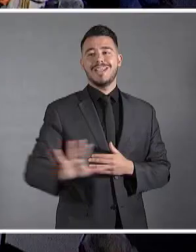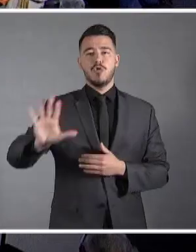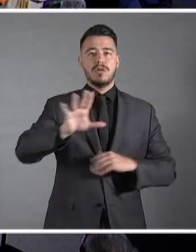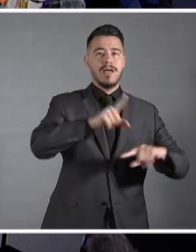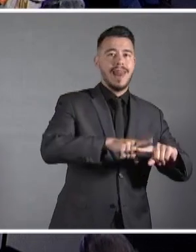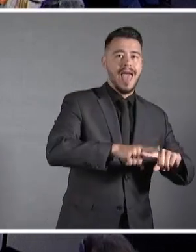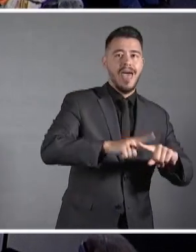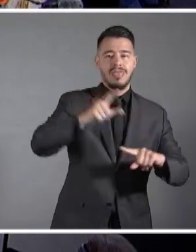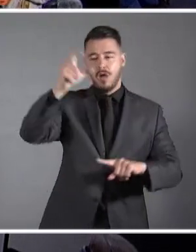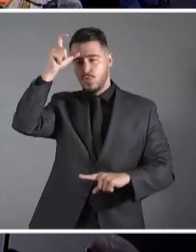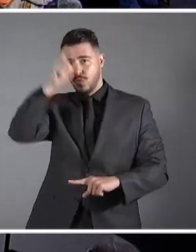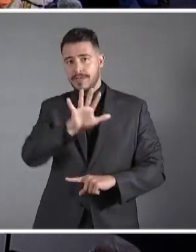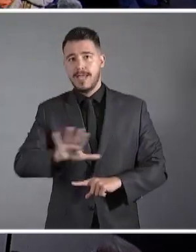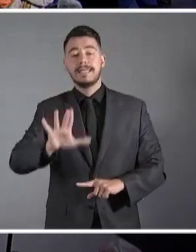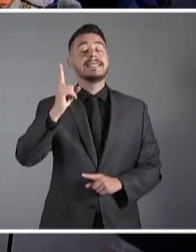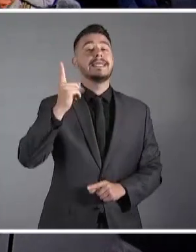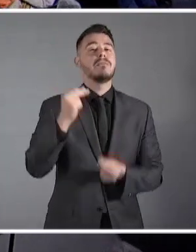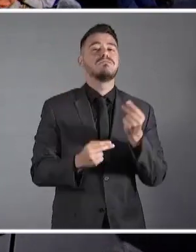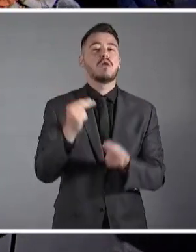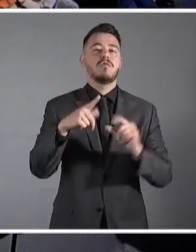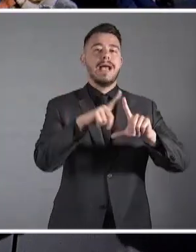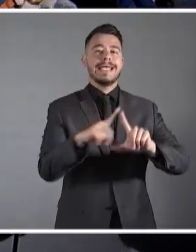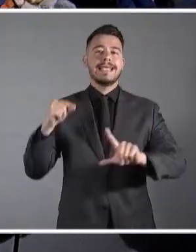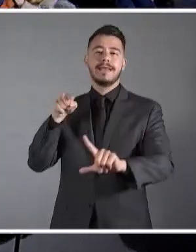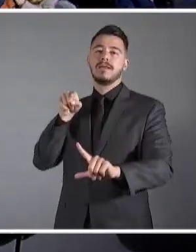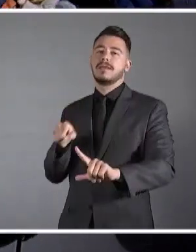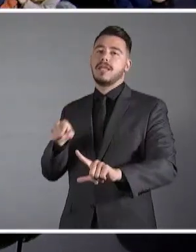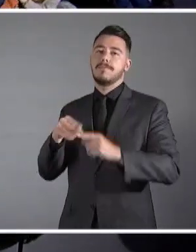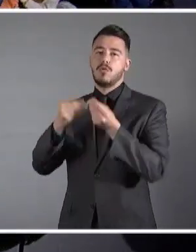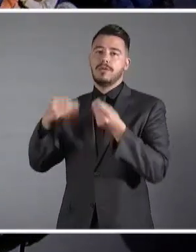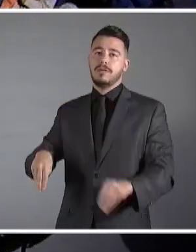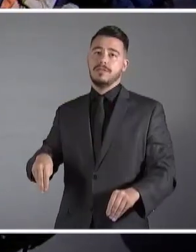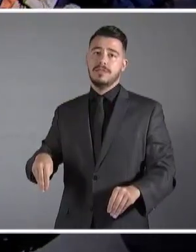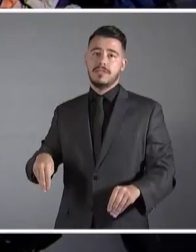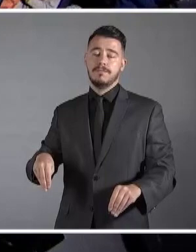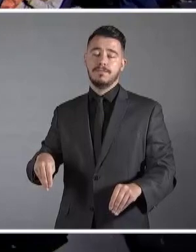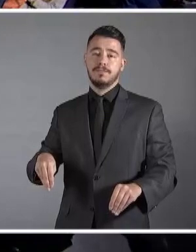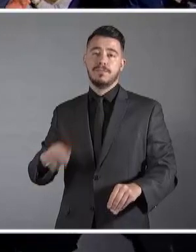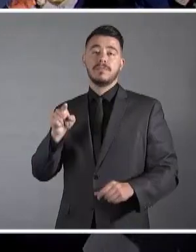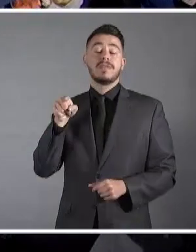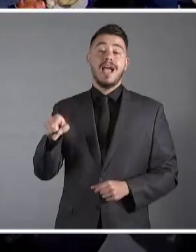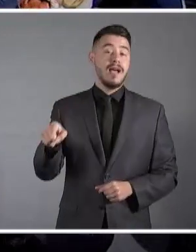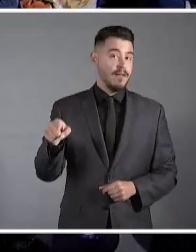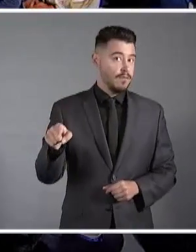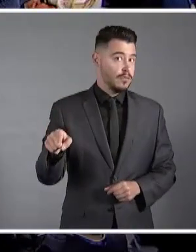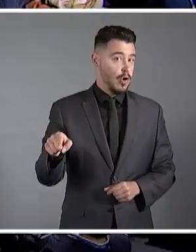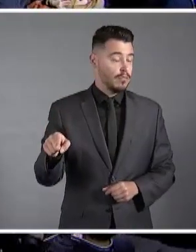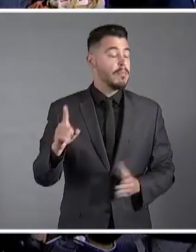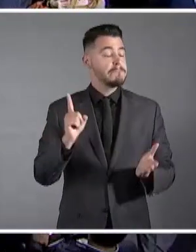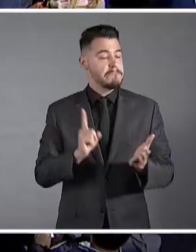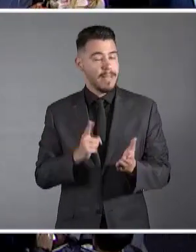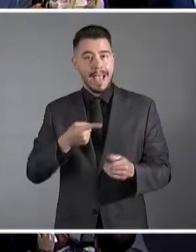είναι η επίλυση του κυπριακού συστήματος και η επανένωση της Κύπρου μας. Σε αυτό είμαστε αταλάντευτοι.